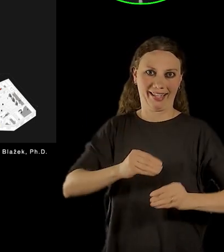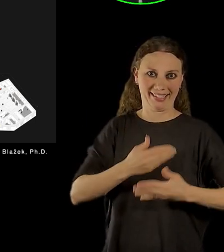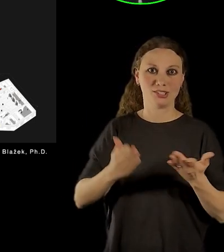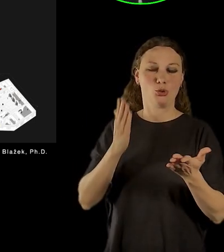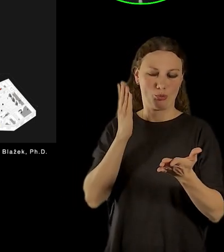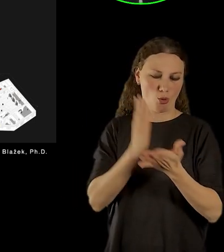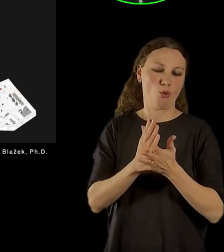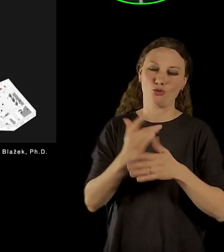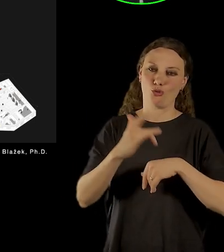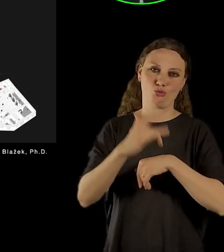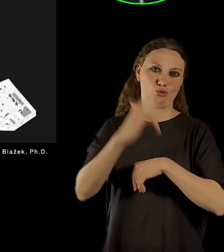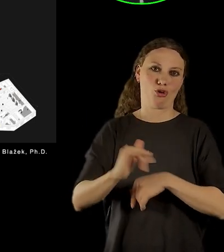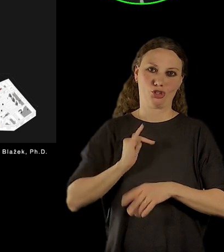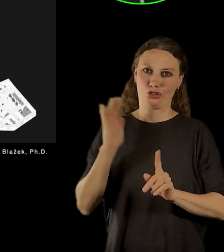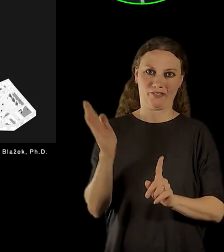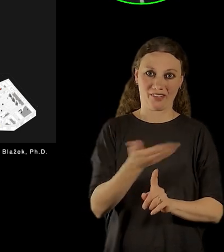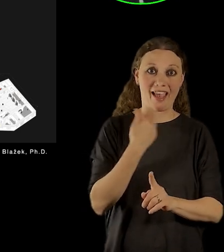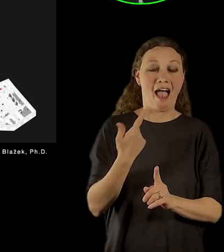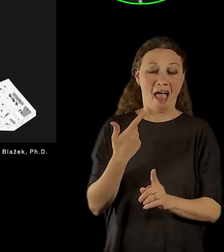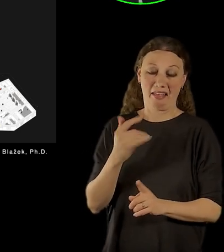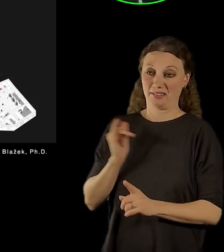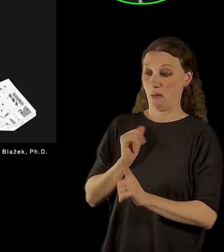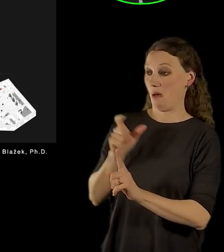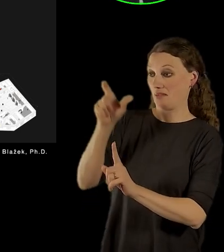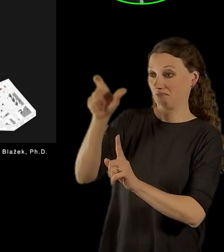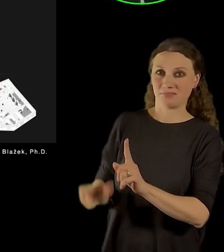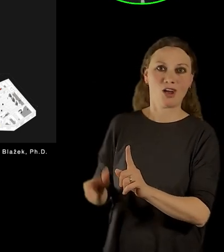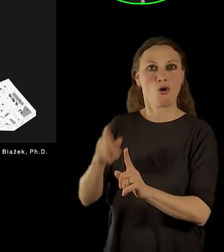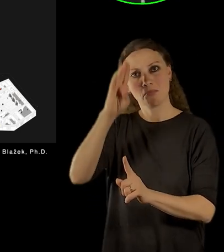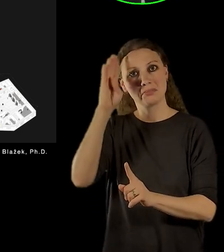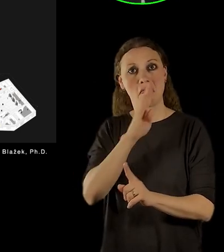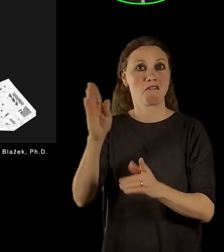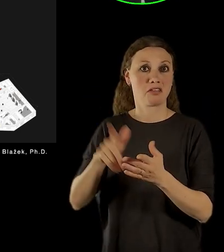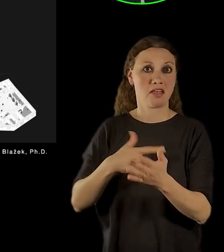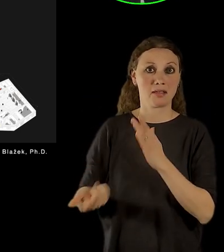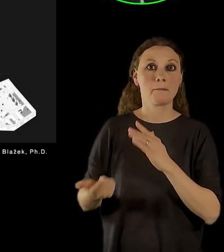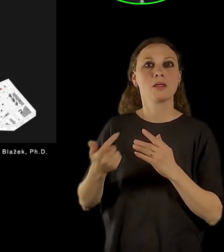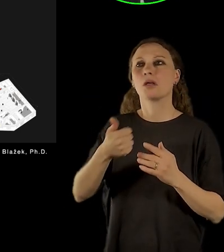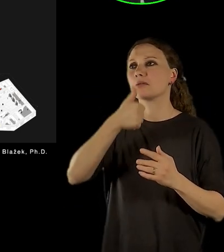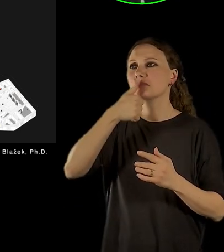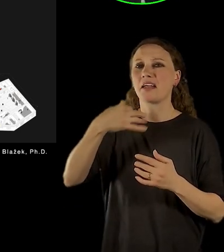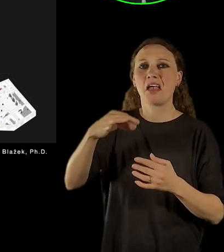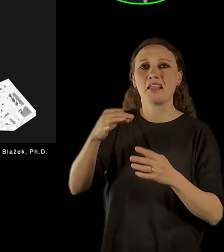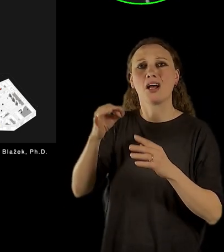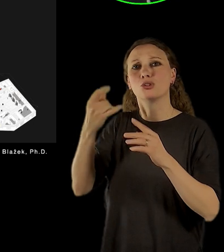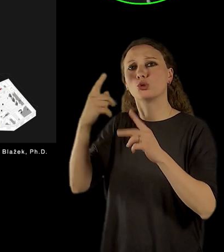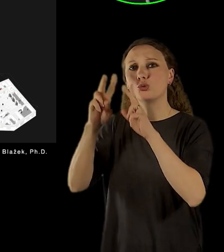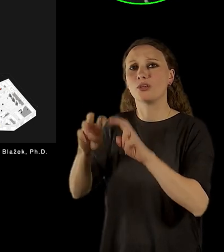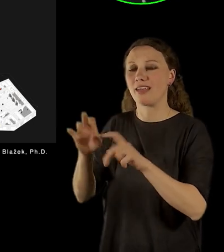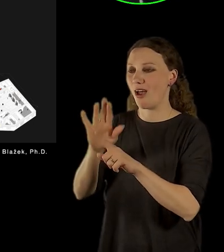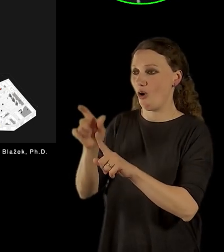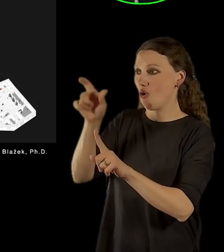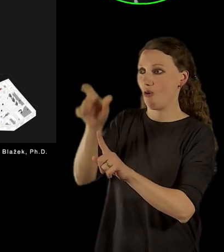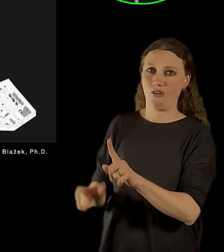taky takový příběh člověká, který není vůbec známý, myslím si, že nevyšla jediná studie, snad jedna v Německu a